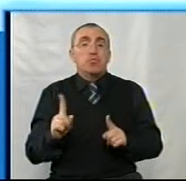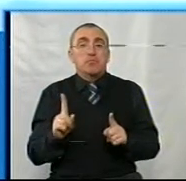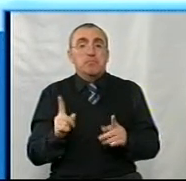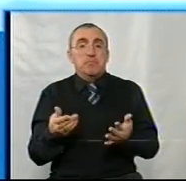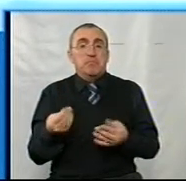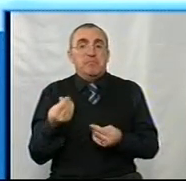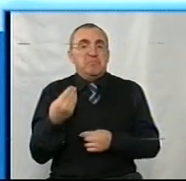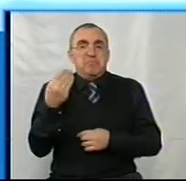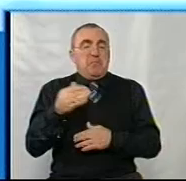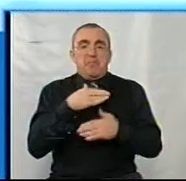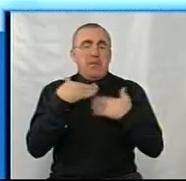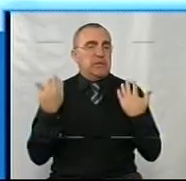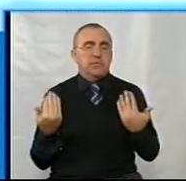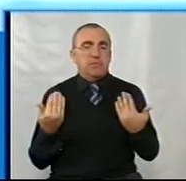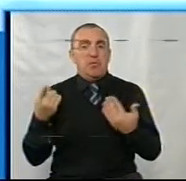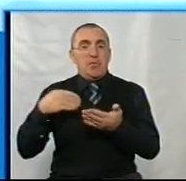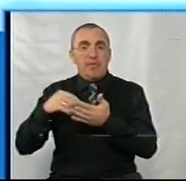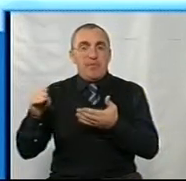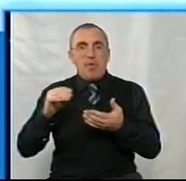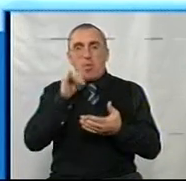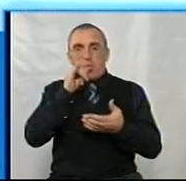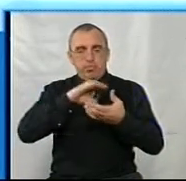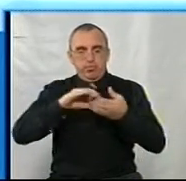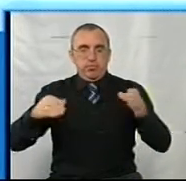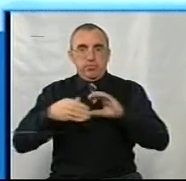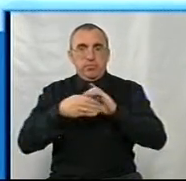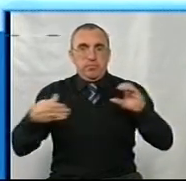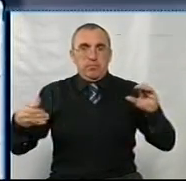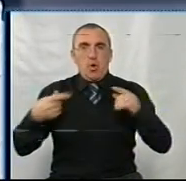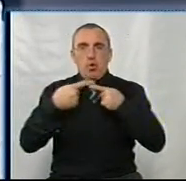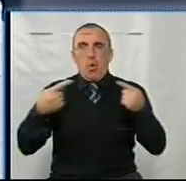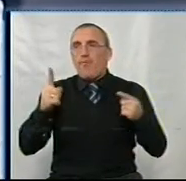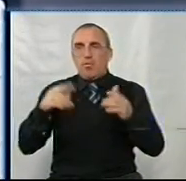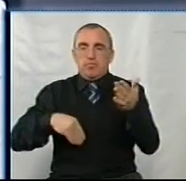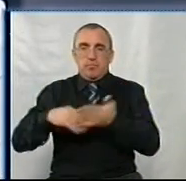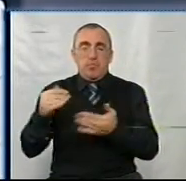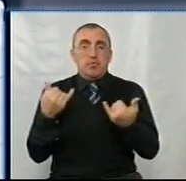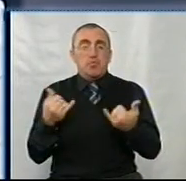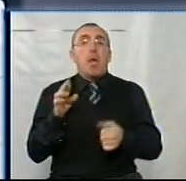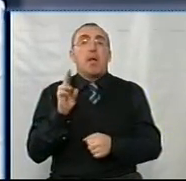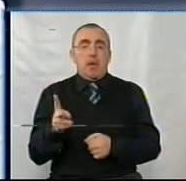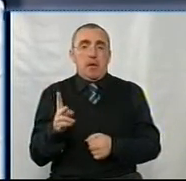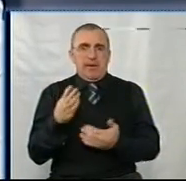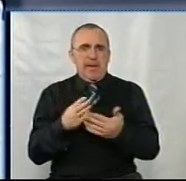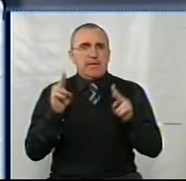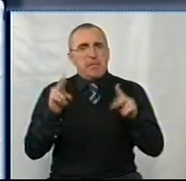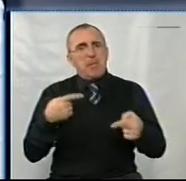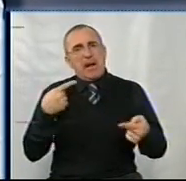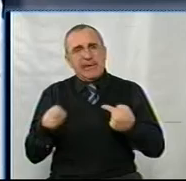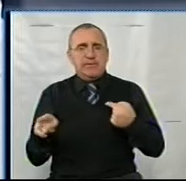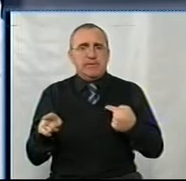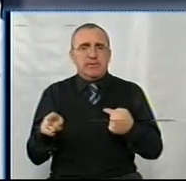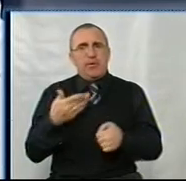щось гроші не захотілося давати. Пішли, купили блок цигарок, занесли конкретно товар якийсь. А сьогодні як? От є принципова різниця?